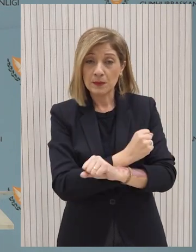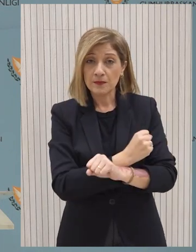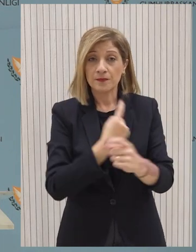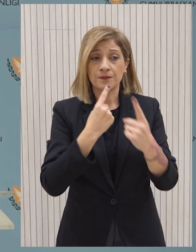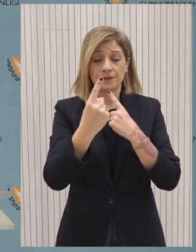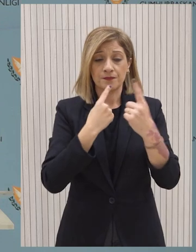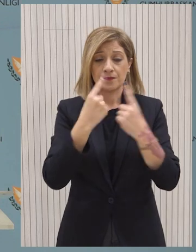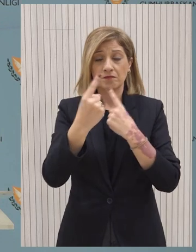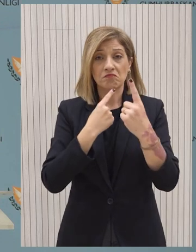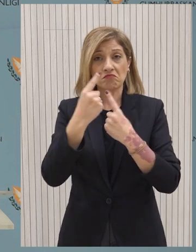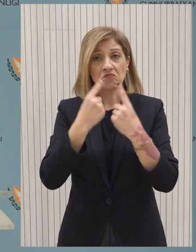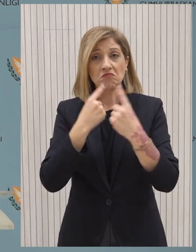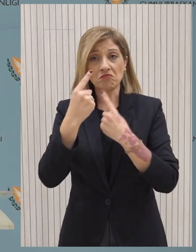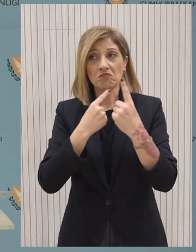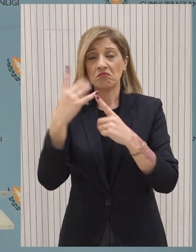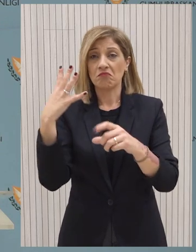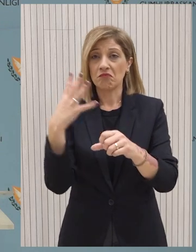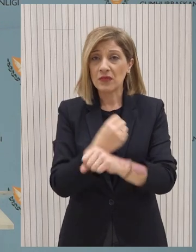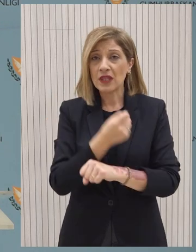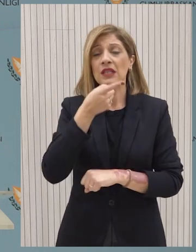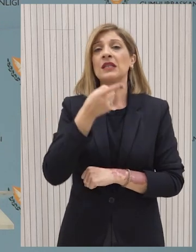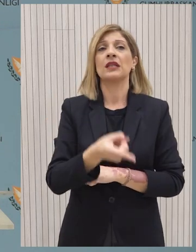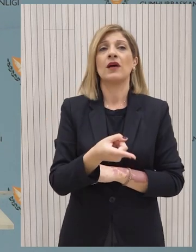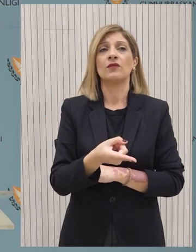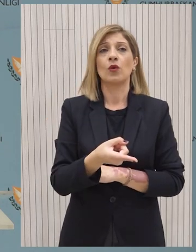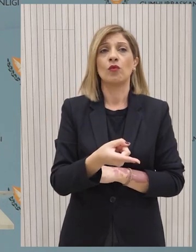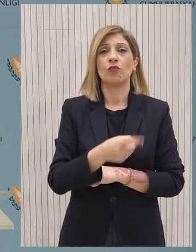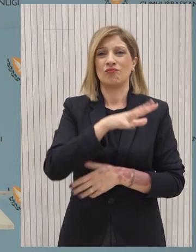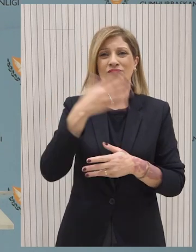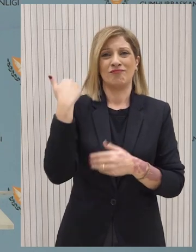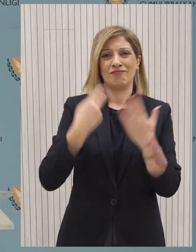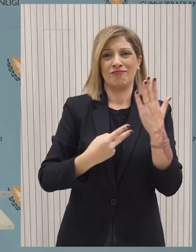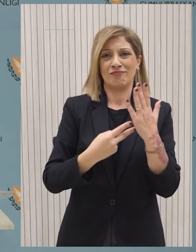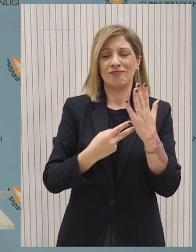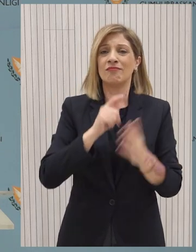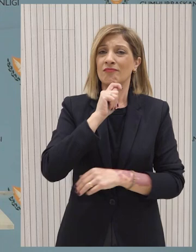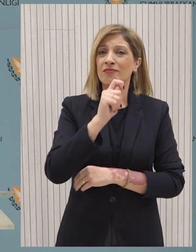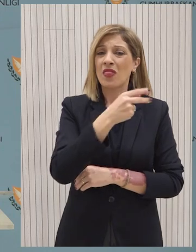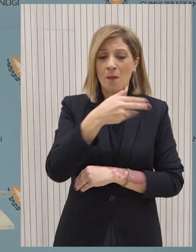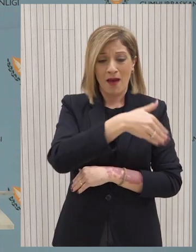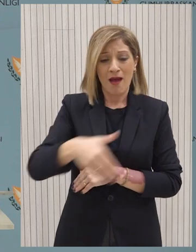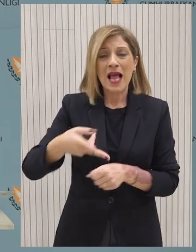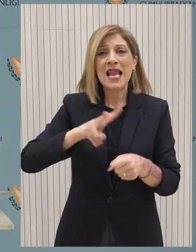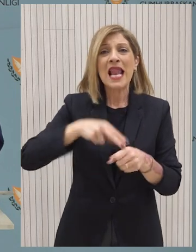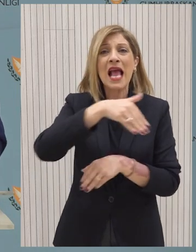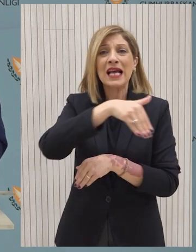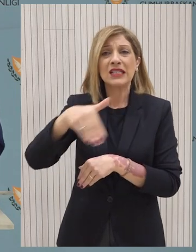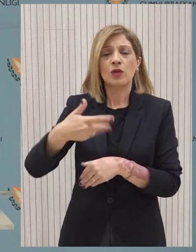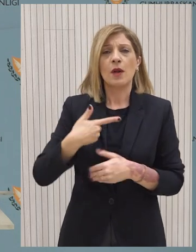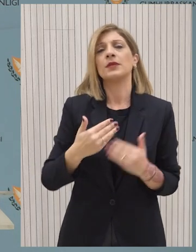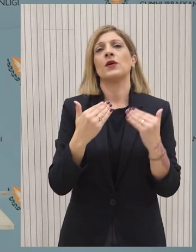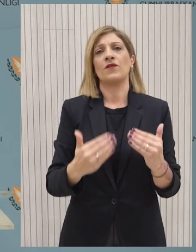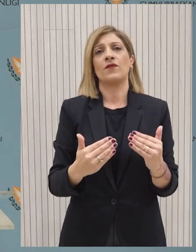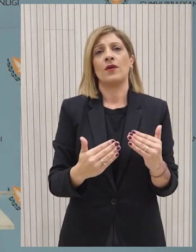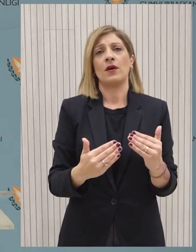κατά το οποίο επιχειρήθηκε η αφισβήτηση του καθεστώτος της νεκρής ζώνης, είναι να μπορέσει να ελοποιηθούν οι πρόνοιες αυτής της συναντήληψης.